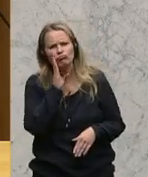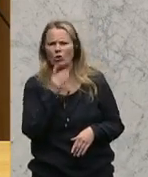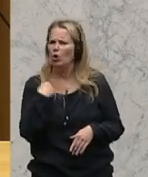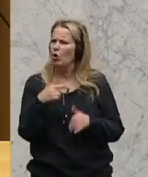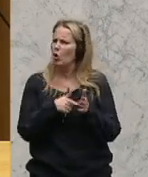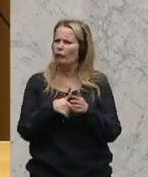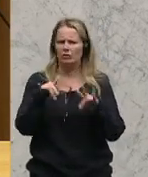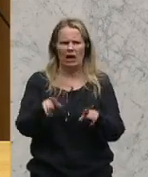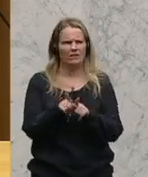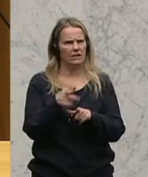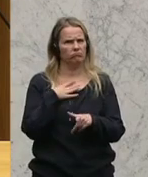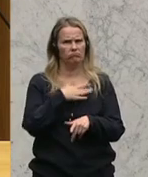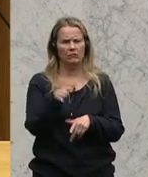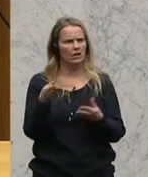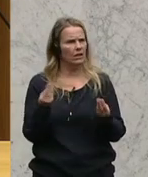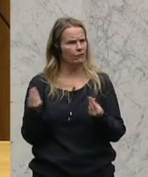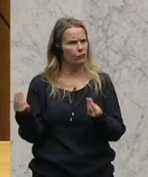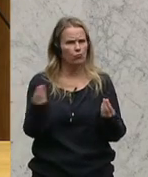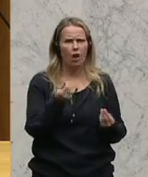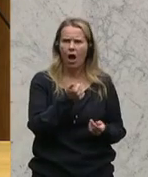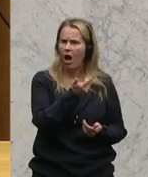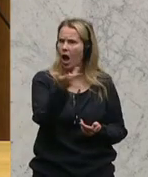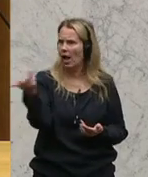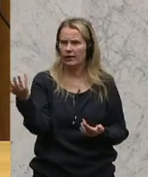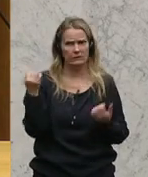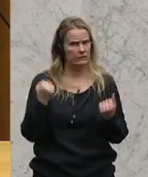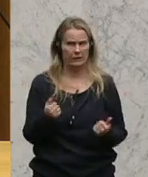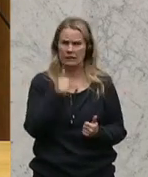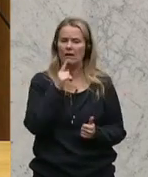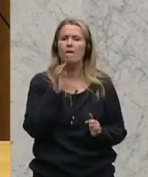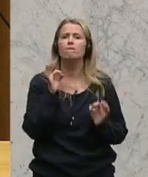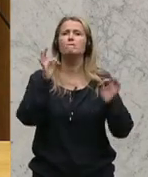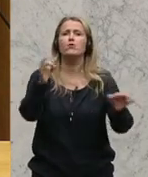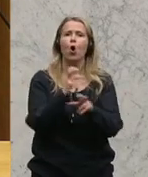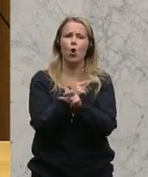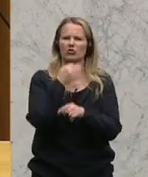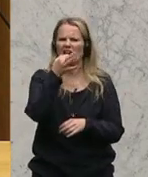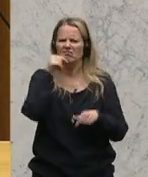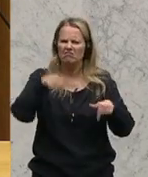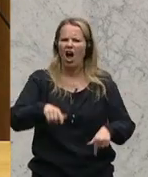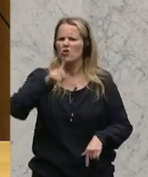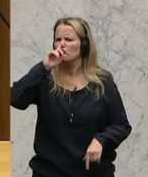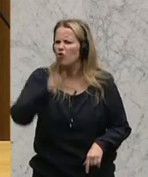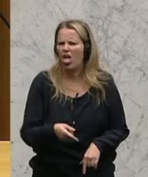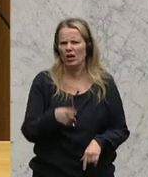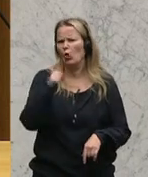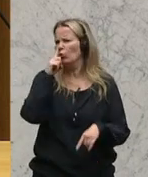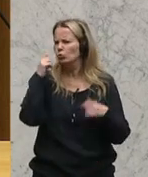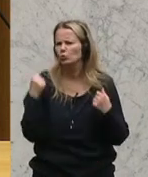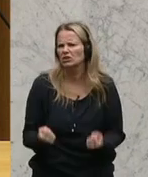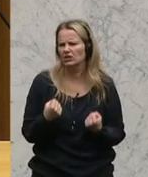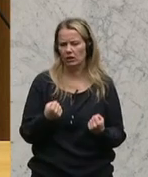Eindruck bekomme, dass einige mit Sicherheit nicht von Österreich reden, was bei uns als schlecht ist und wir unsicher, dass alles ist.